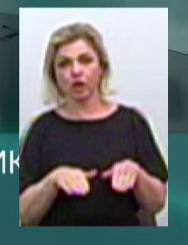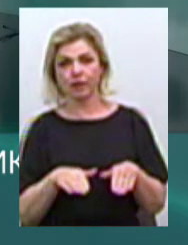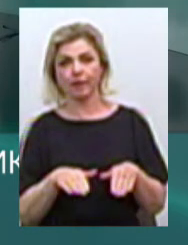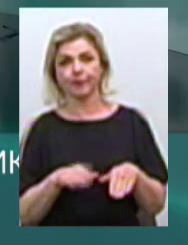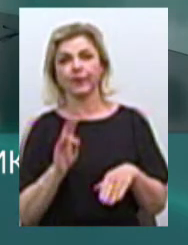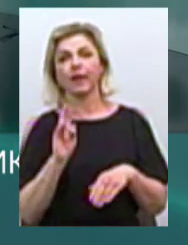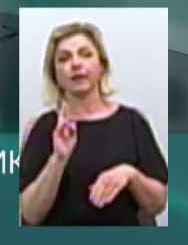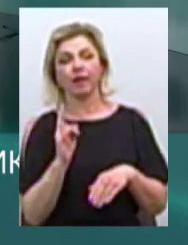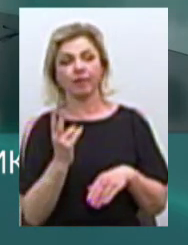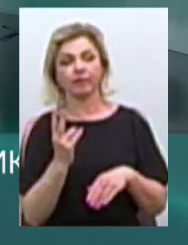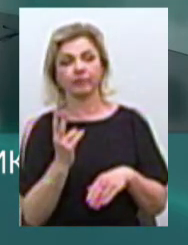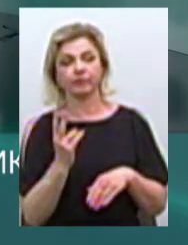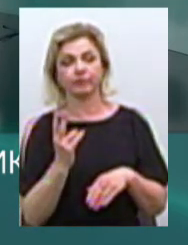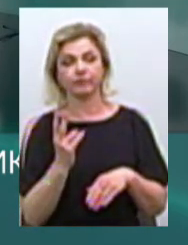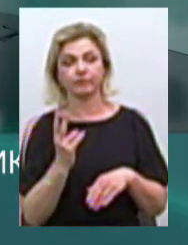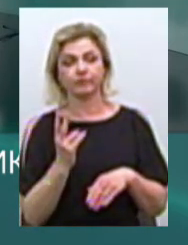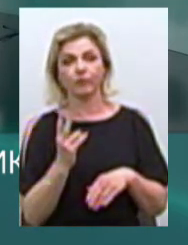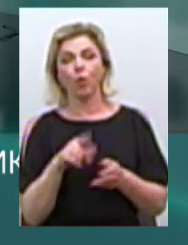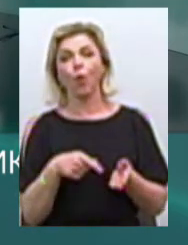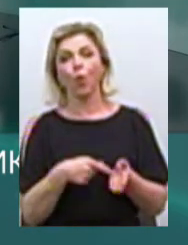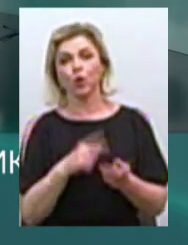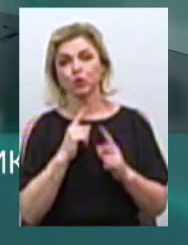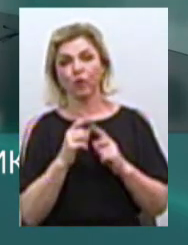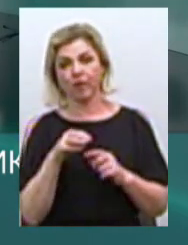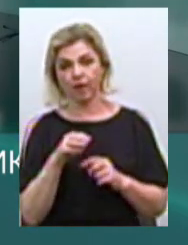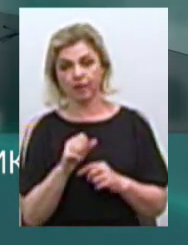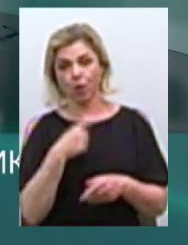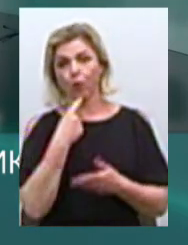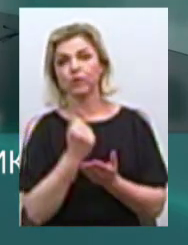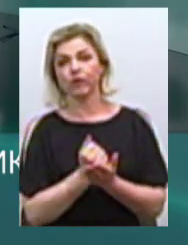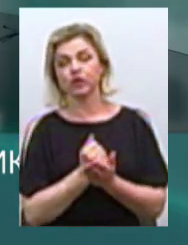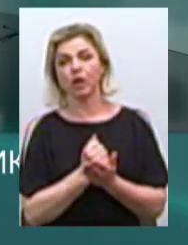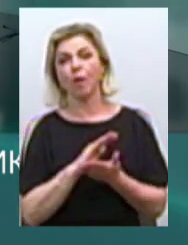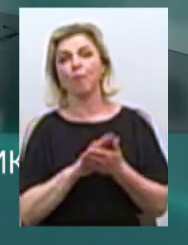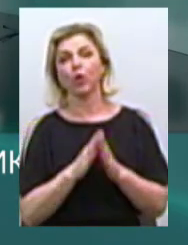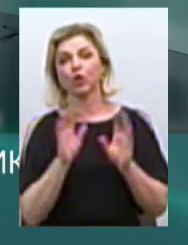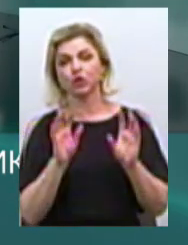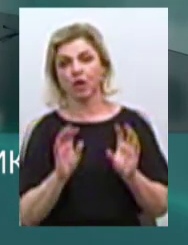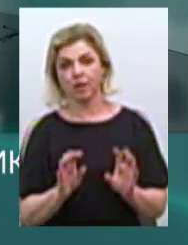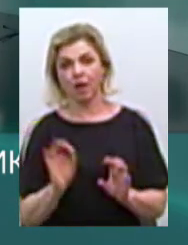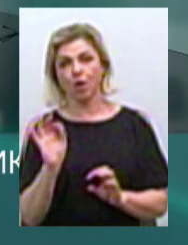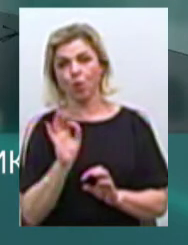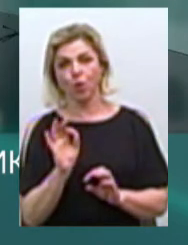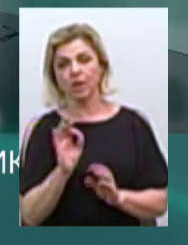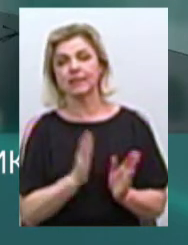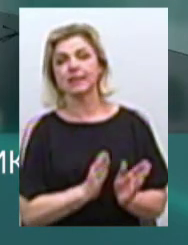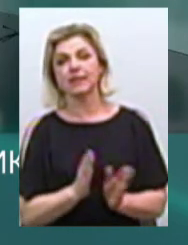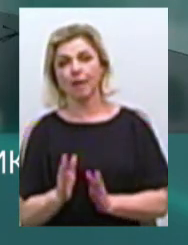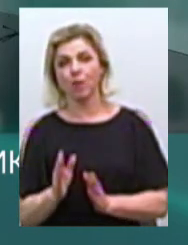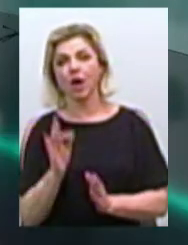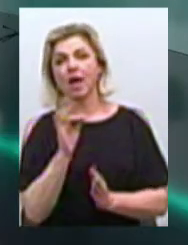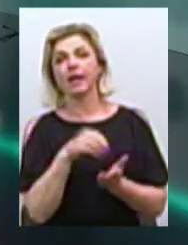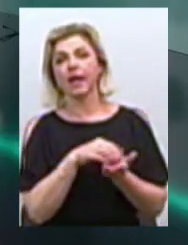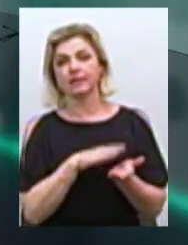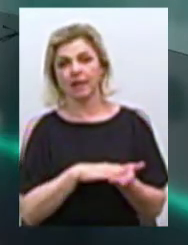Николаївського горсовета утверджено положення про систему реестр